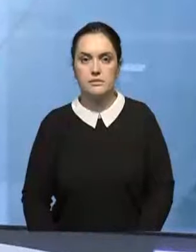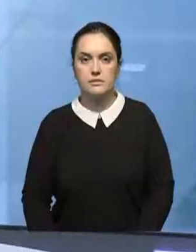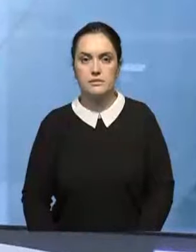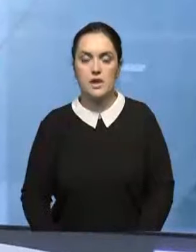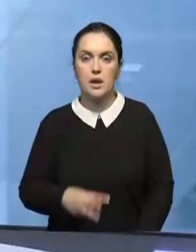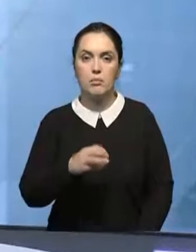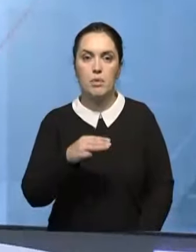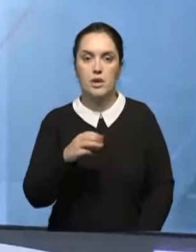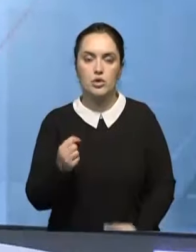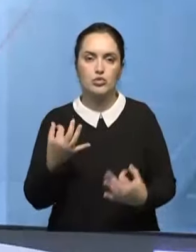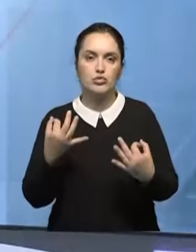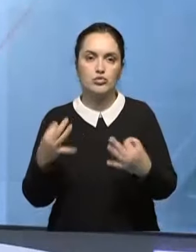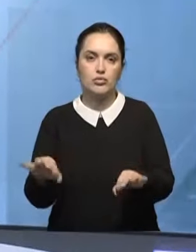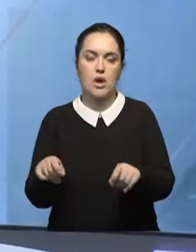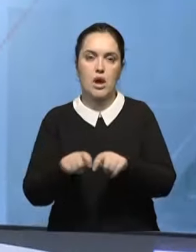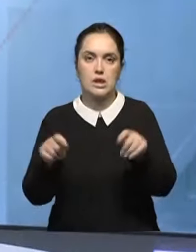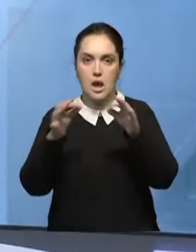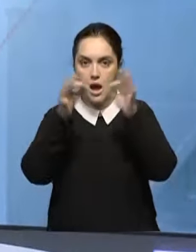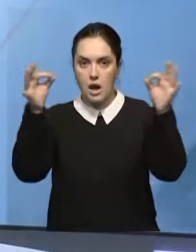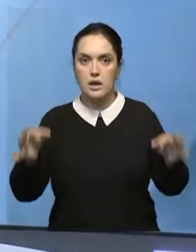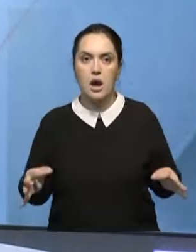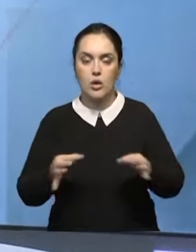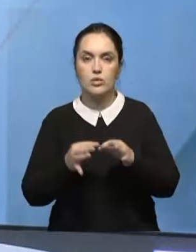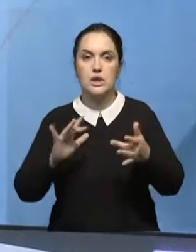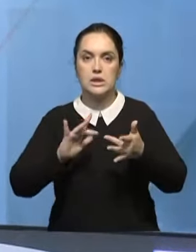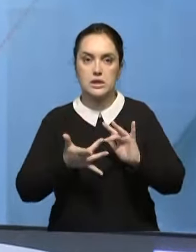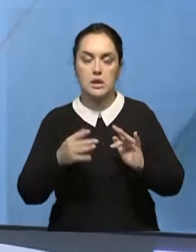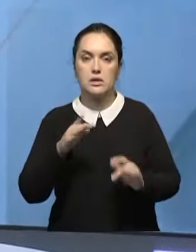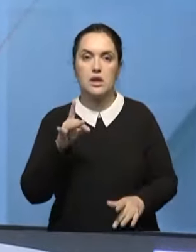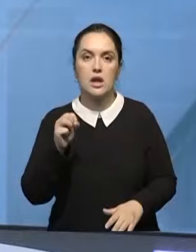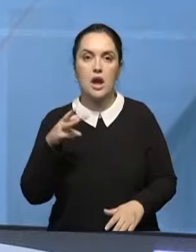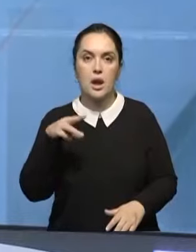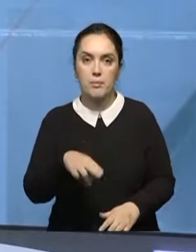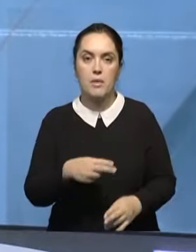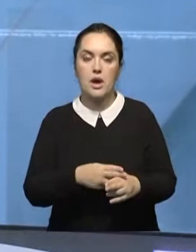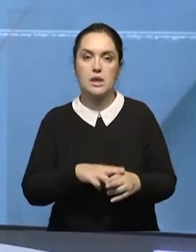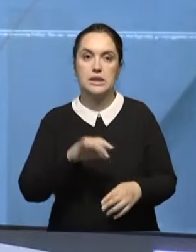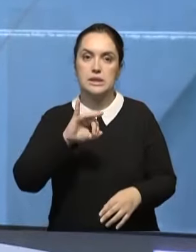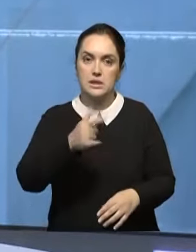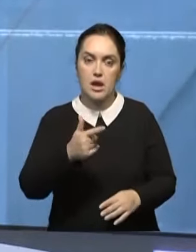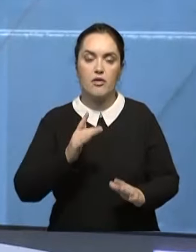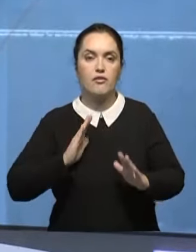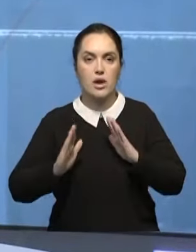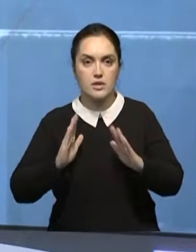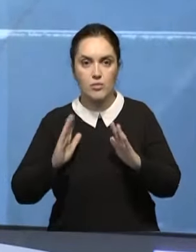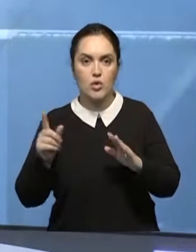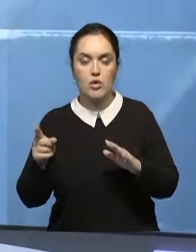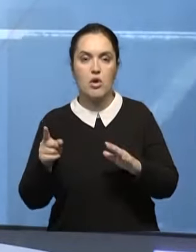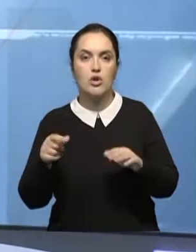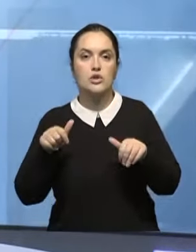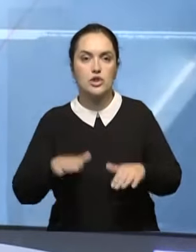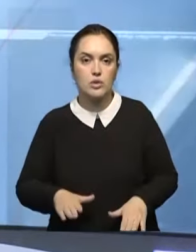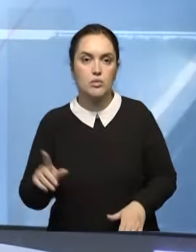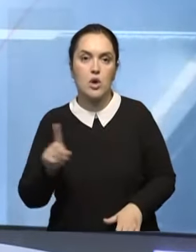Мэтта сняла ограничения с аккаунтов Дональда Трампа в сетях Инстаграм и Фейсбук. Решение